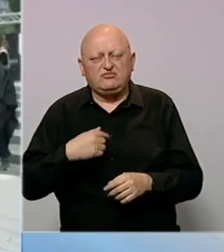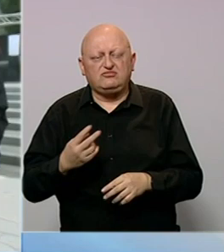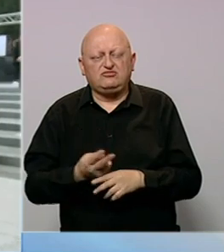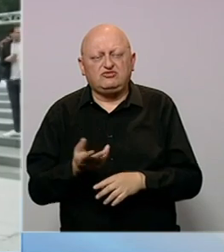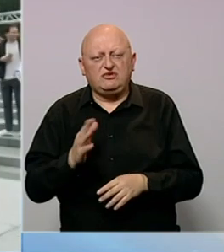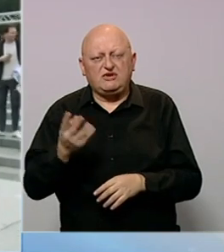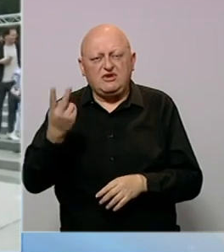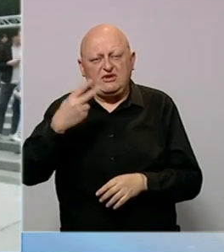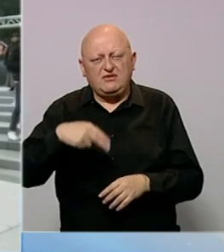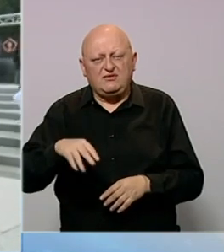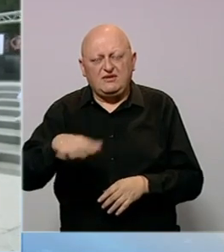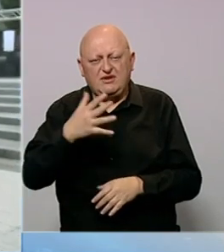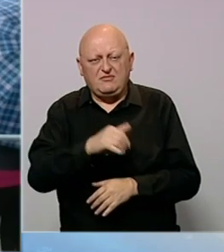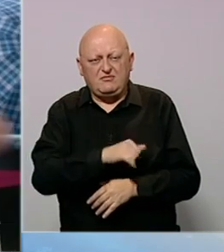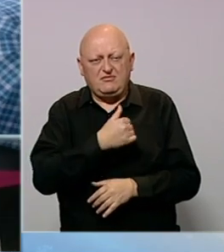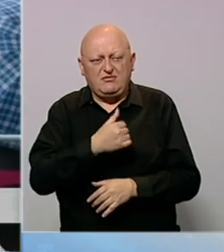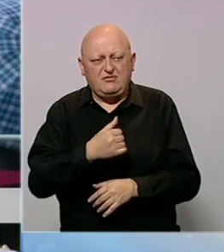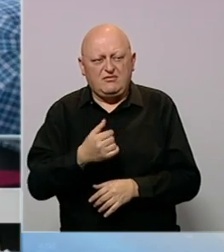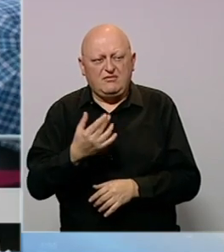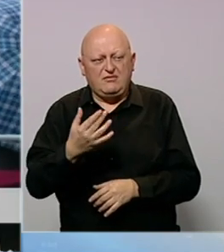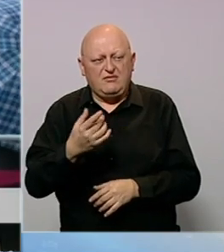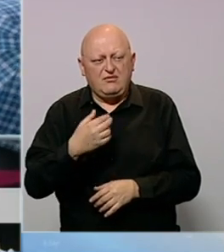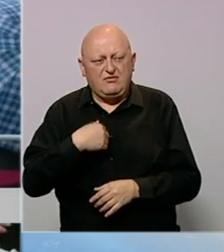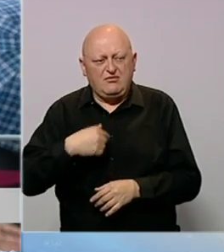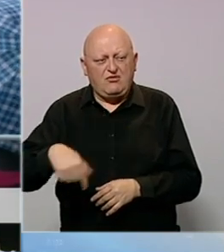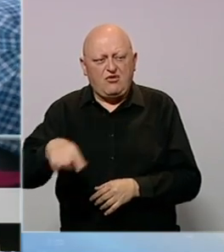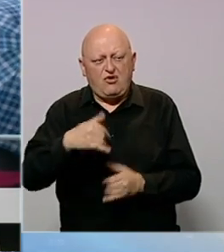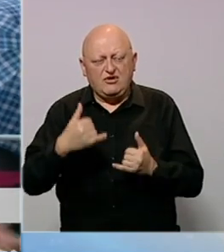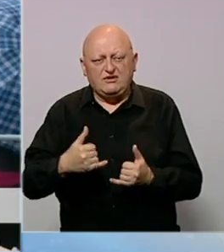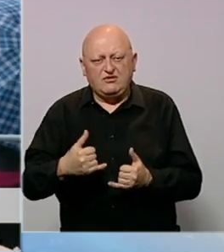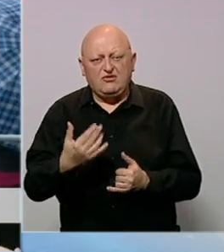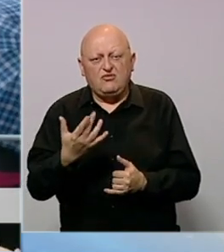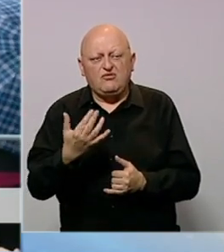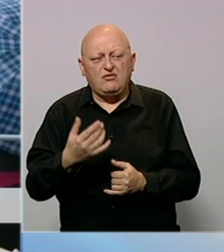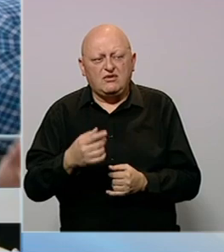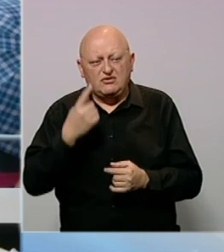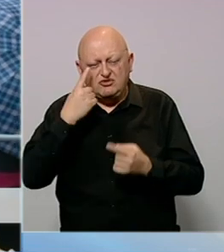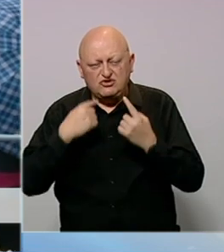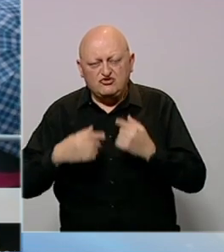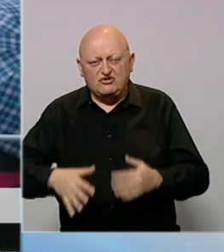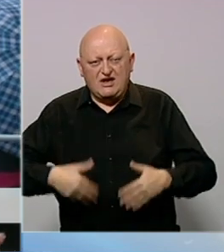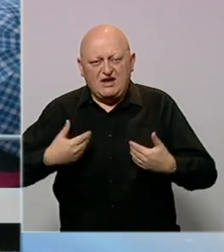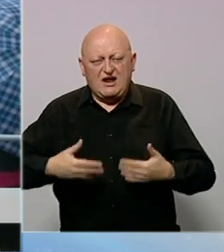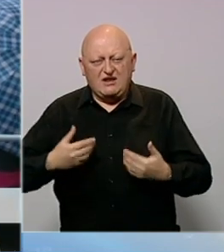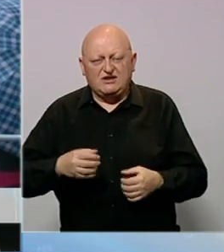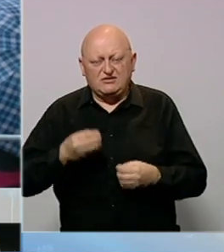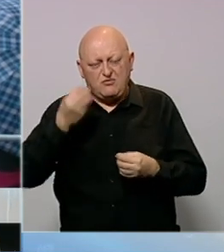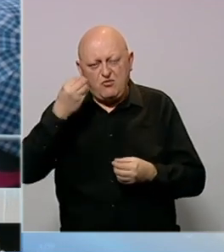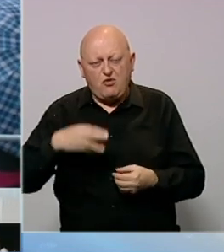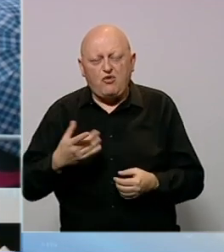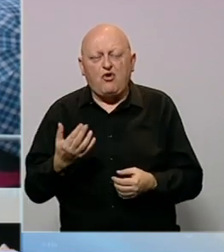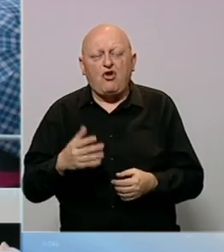zemlji još od 2005. godine. Koliko zagrljaja je ovde bilo, koliko suza radosnica se pustilo,